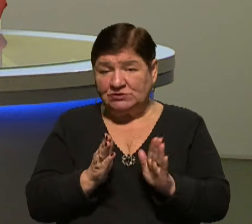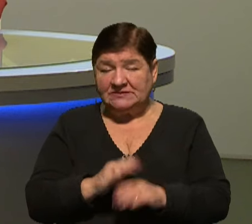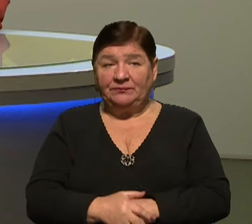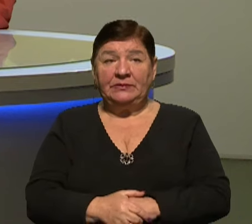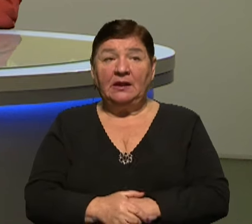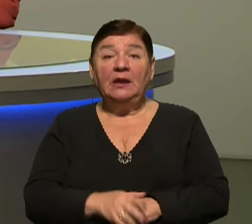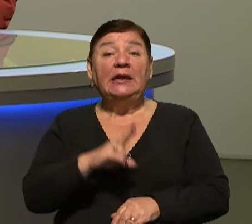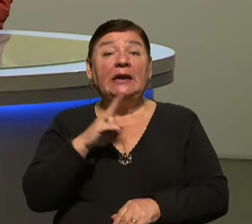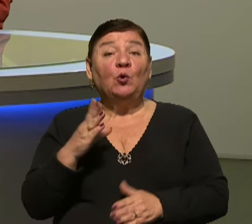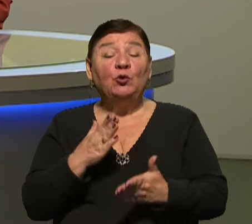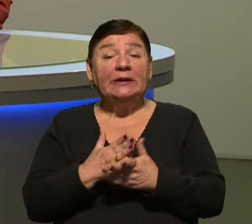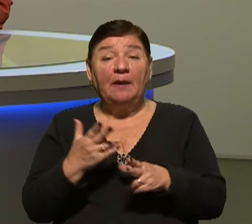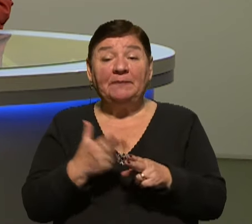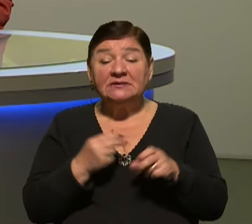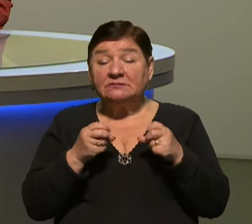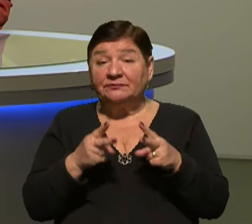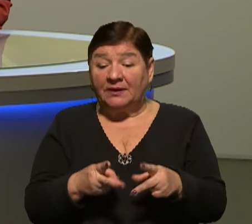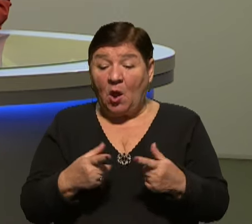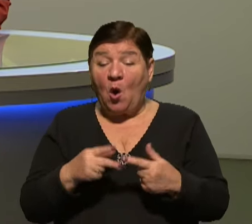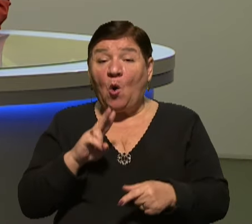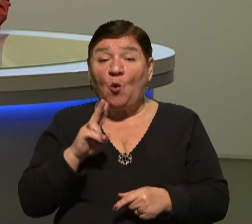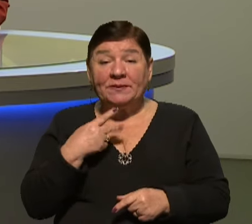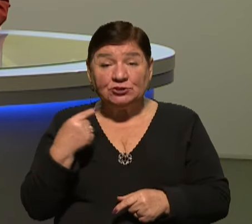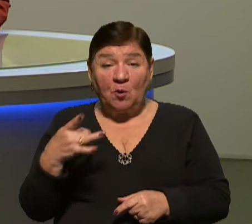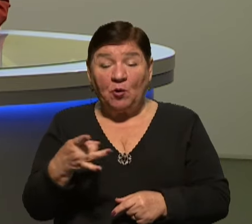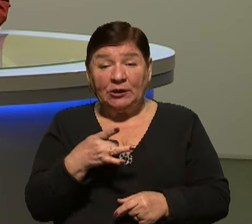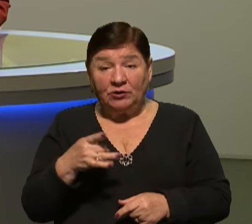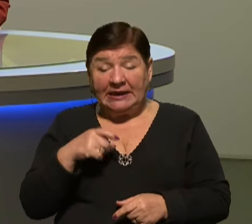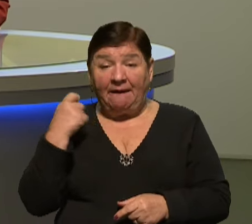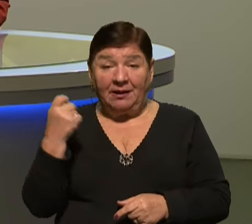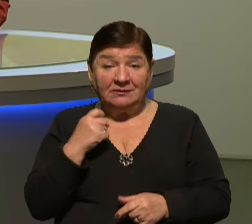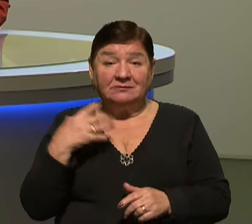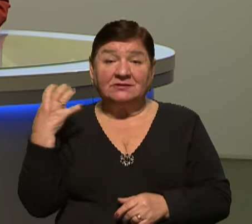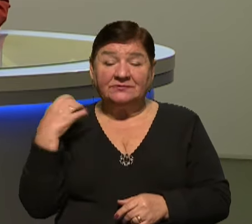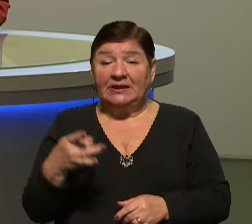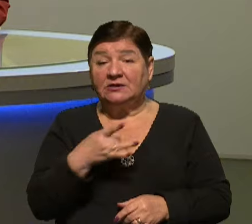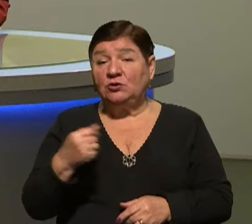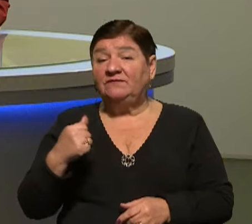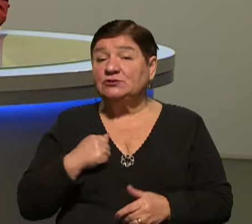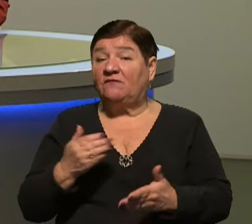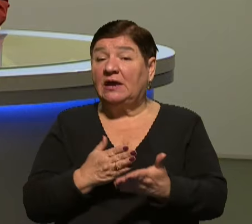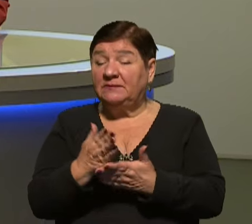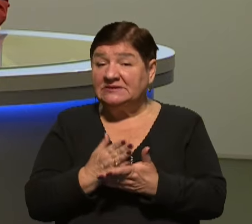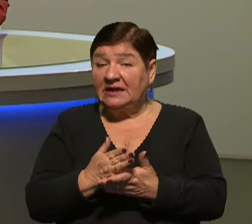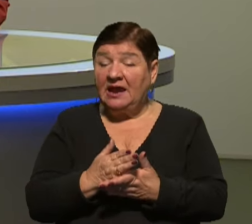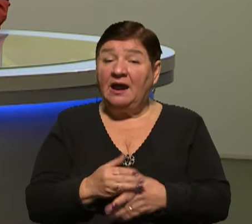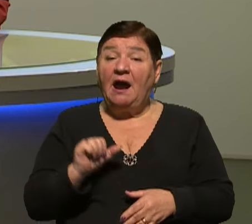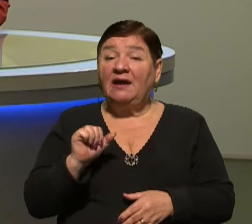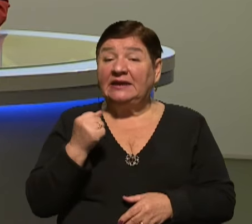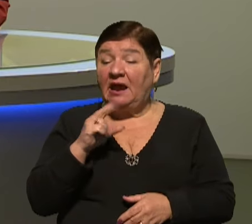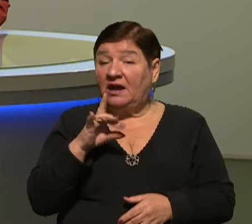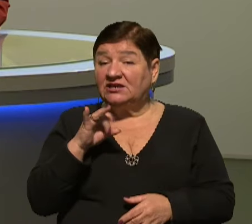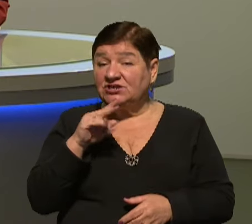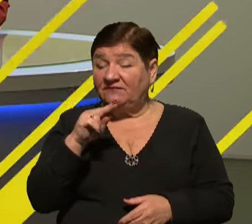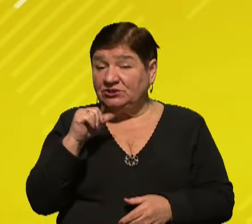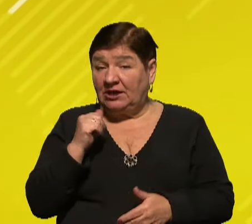І якою є безпекова ситуація в Куп'янському районі Харківщини? Дізнаємося від начальника районної військової адміністрації Андрія Канашевича. Він